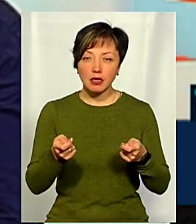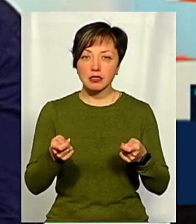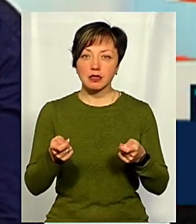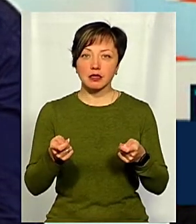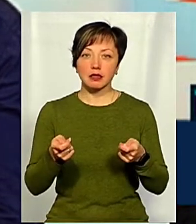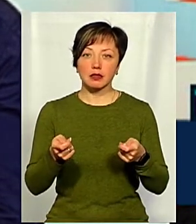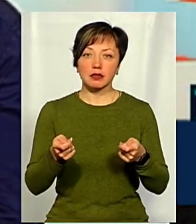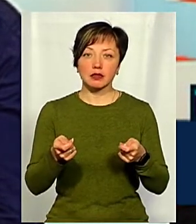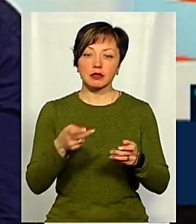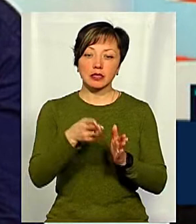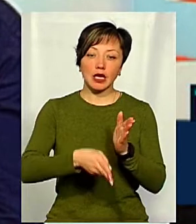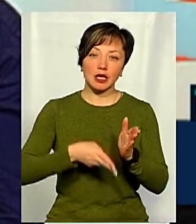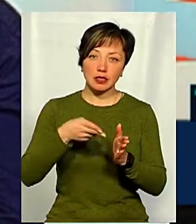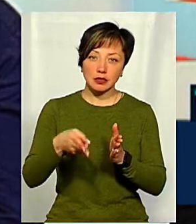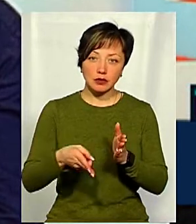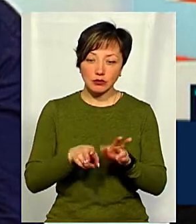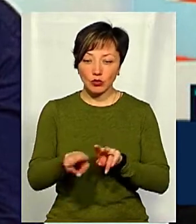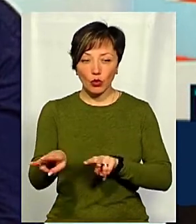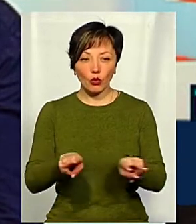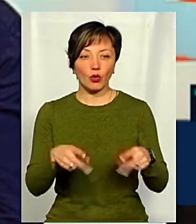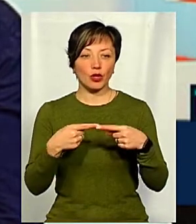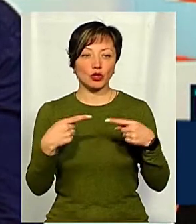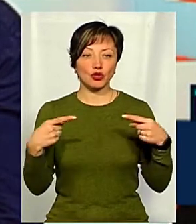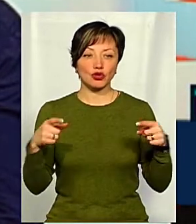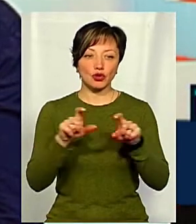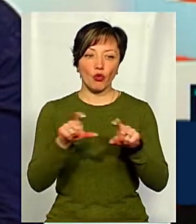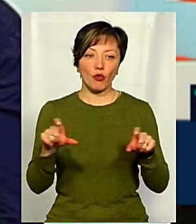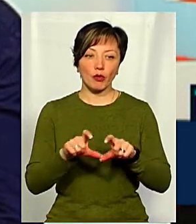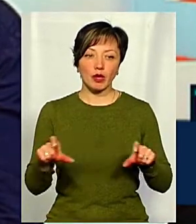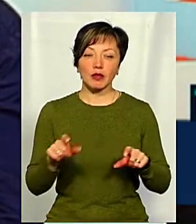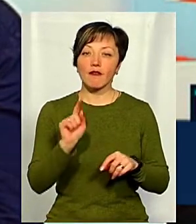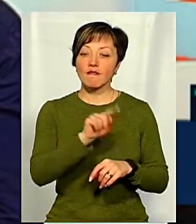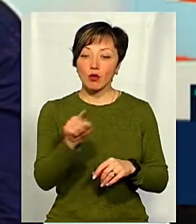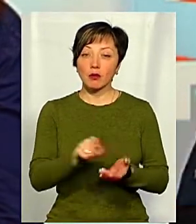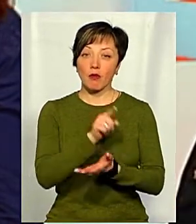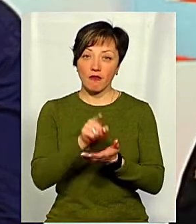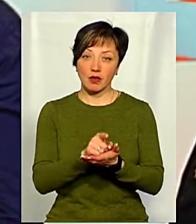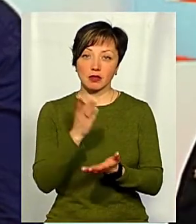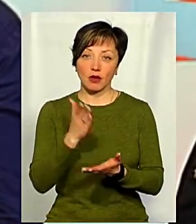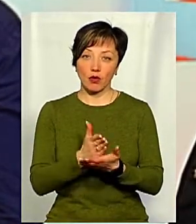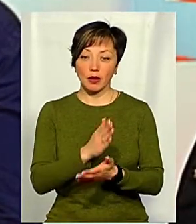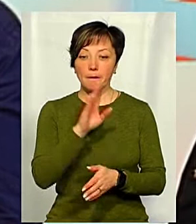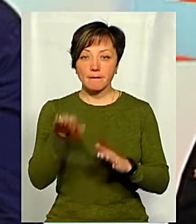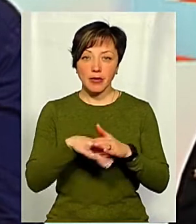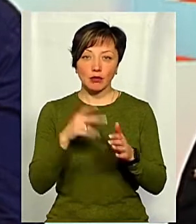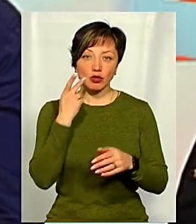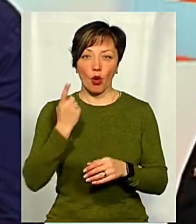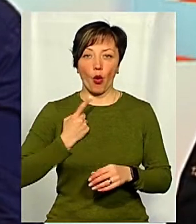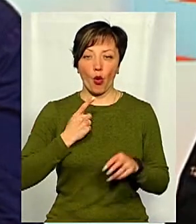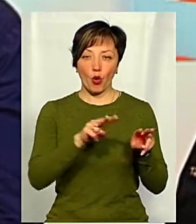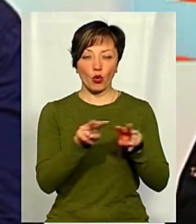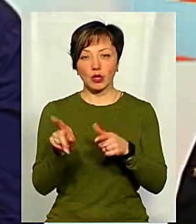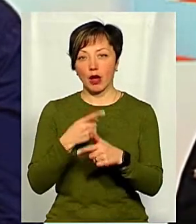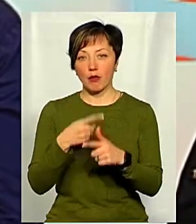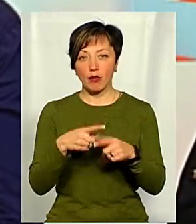залізної дороги і інших об'єктів. Тобто вони повинні знаходитися під постійною охороною,